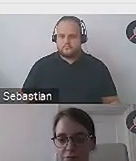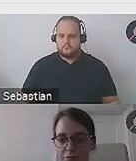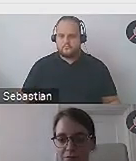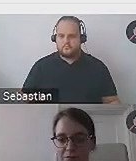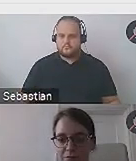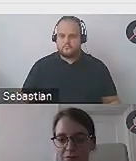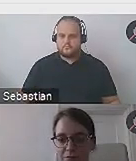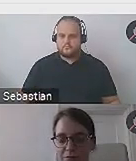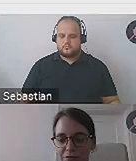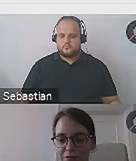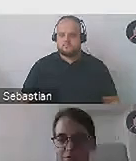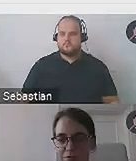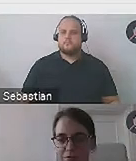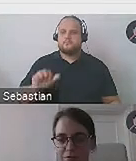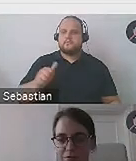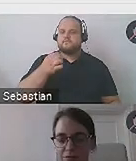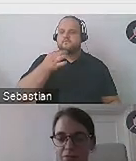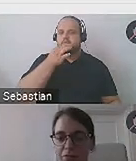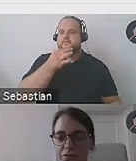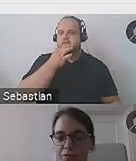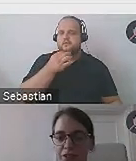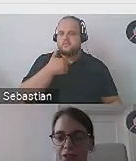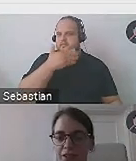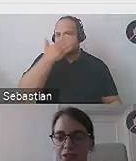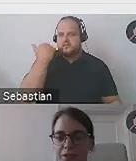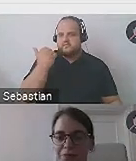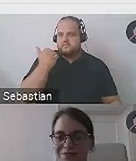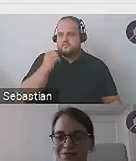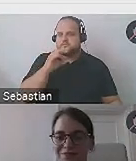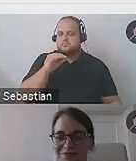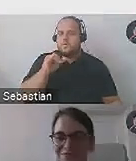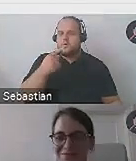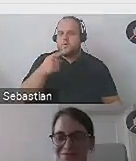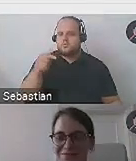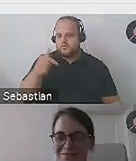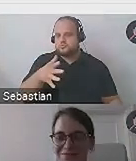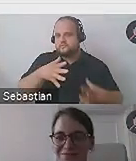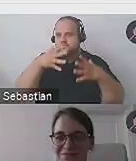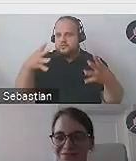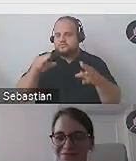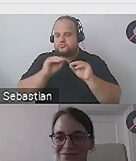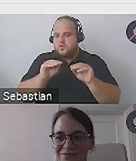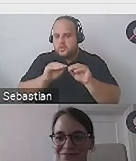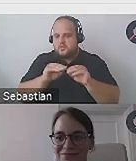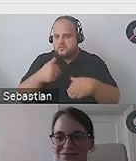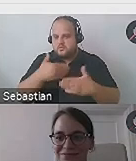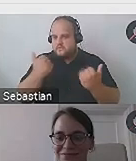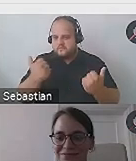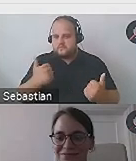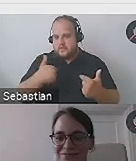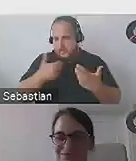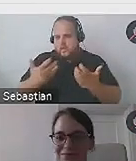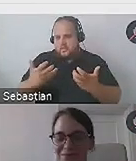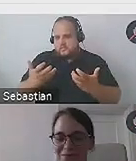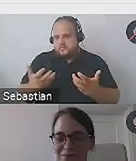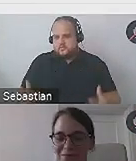Pytanie pierwsze chyba nie do końca do mnie. Nie wiem, czy społec może zorganizować szersze szkolenie. Ojej. Ja zawsze chętnie, ale